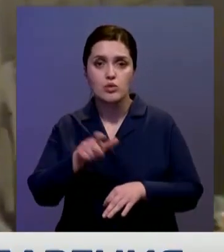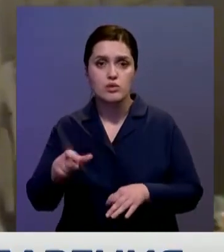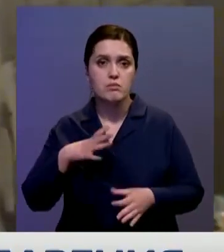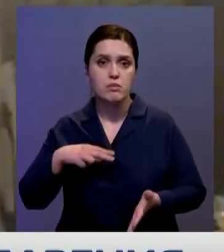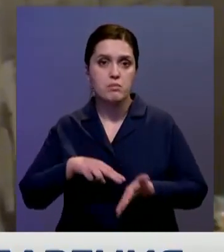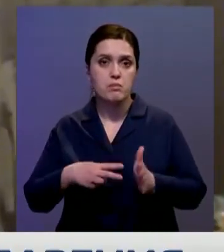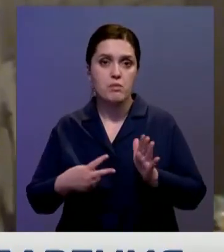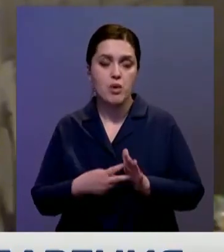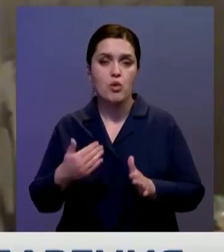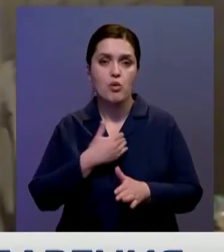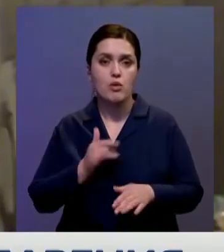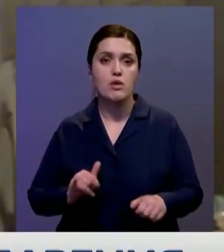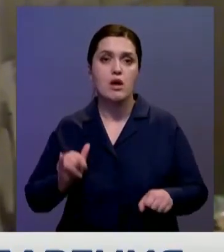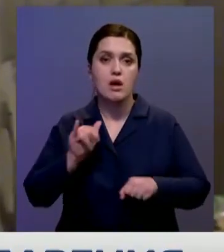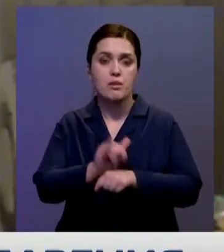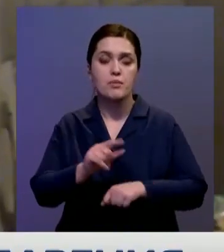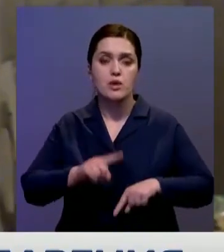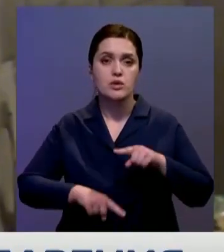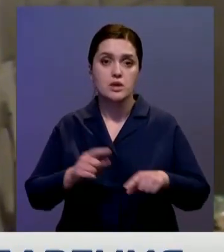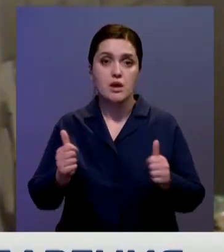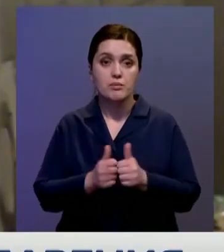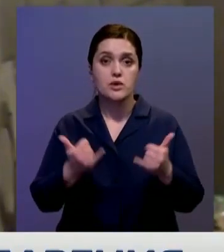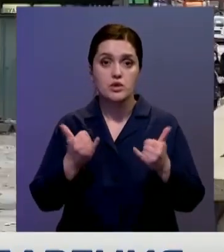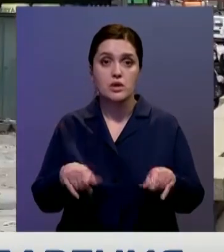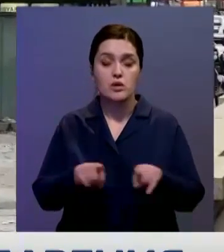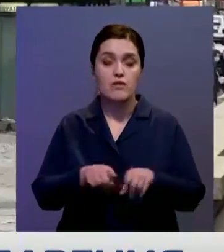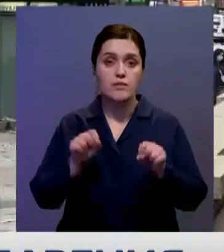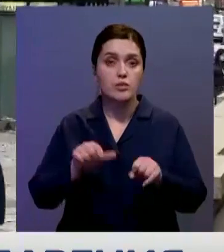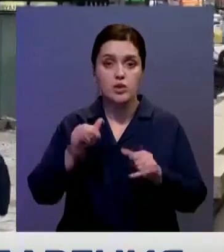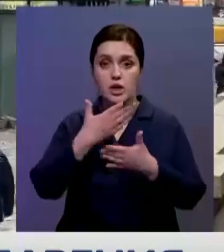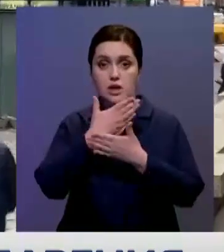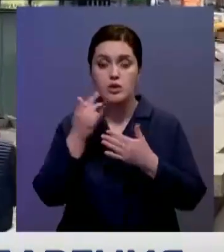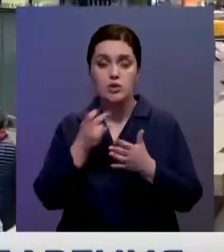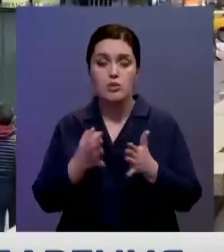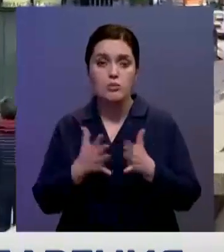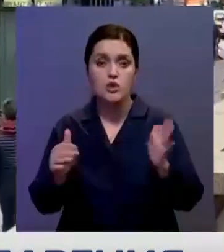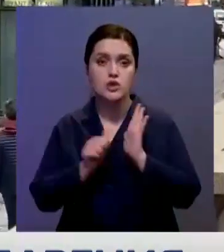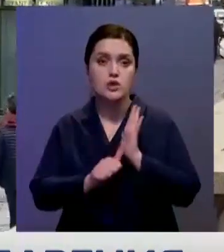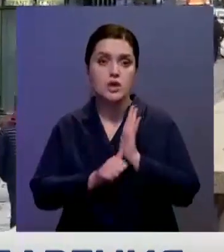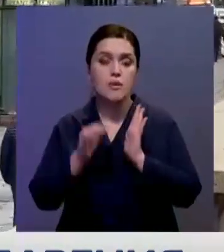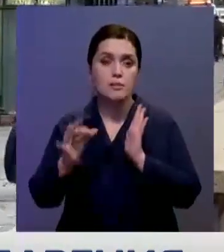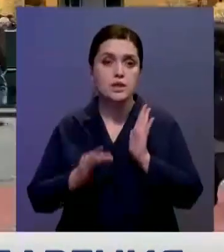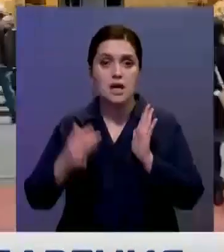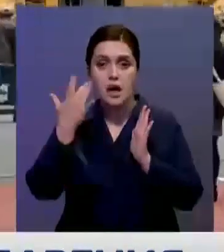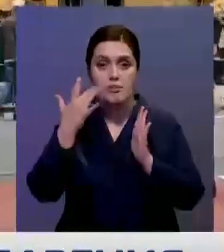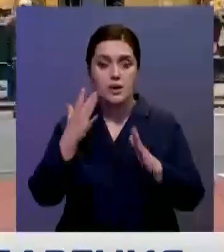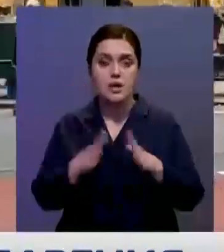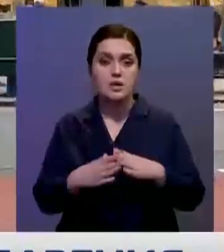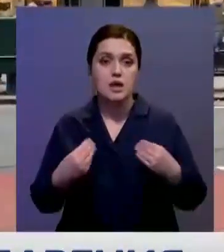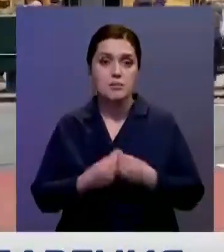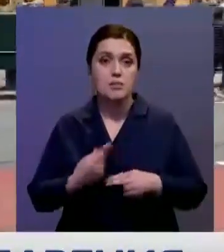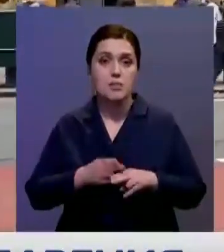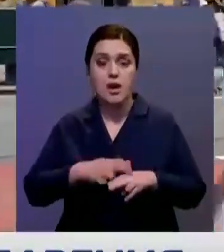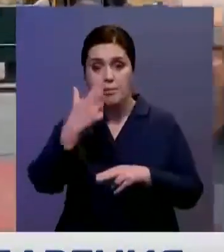планы и хотели навестить близких. Теперь же такой возможности у них нет. Все же больше 60% американских семей, которые